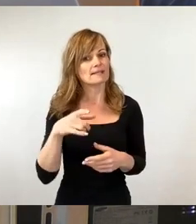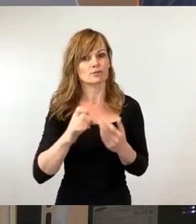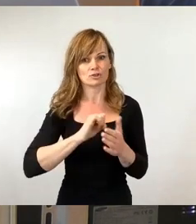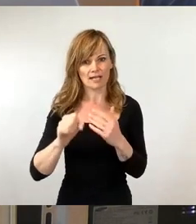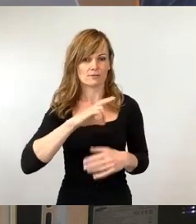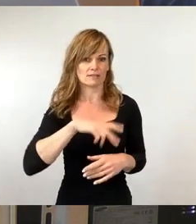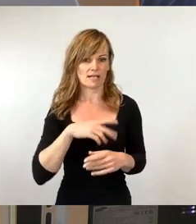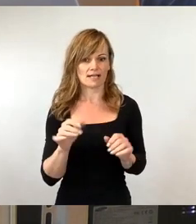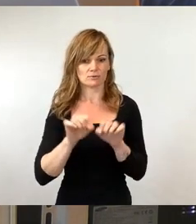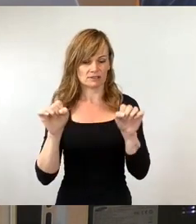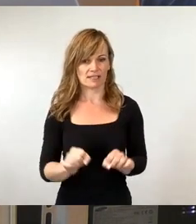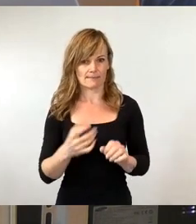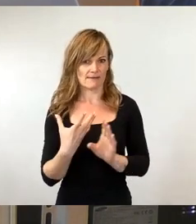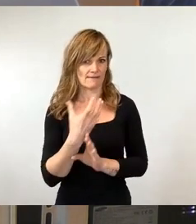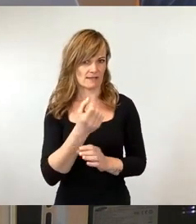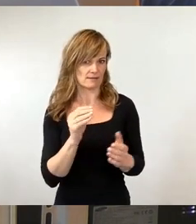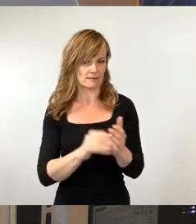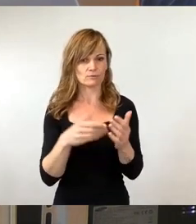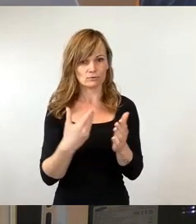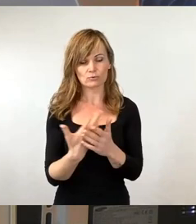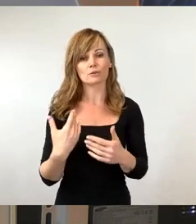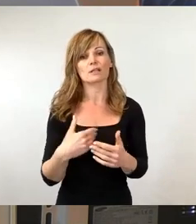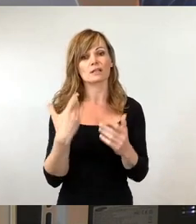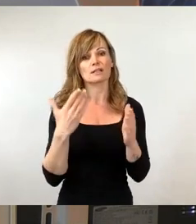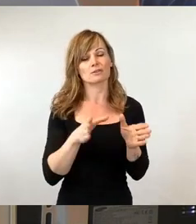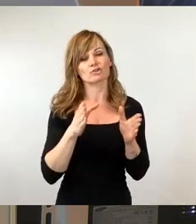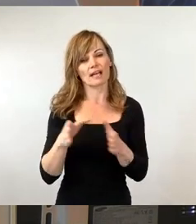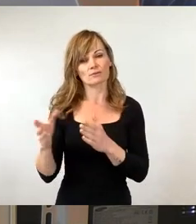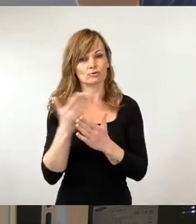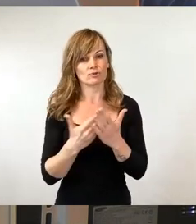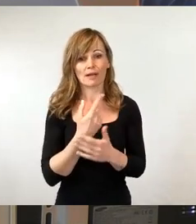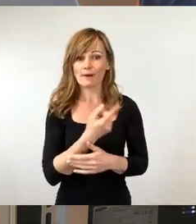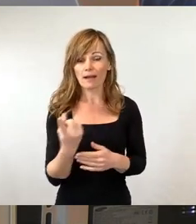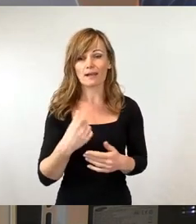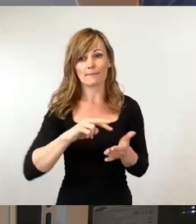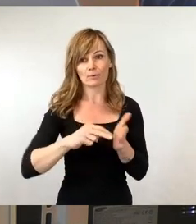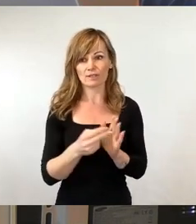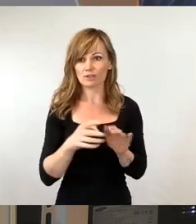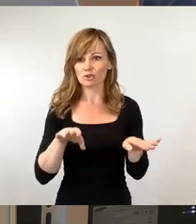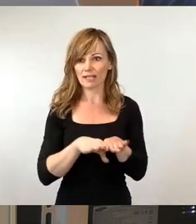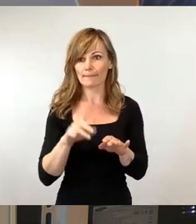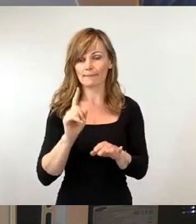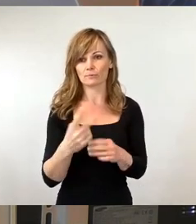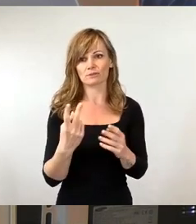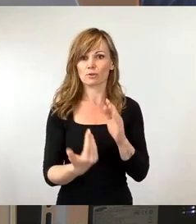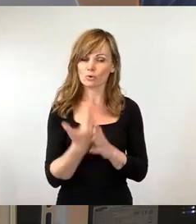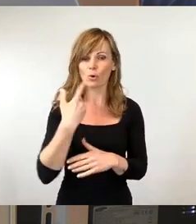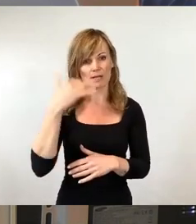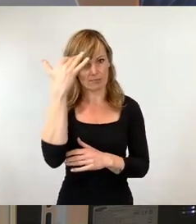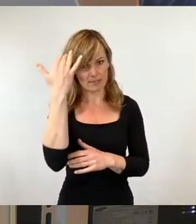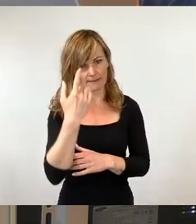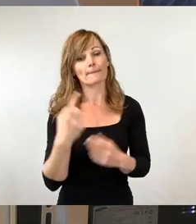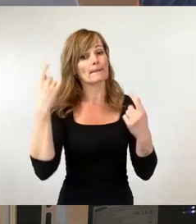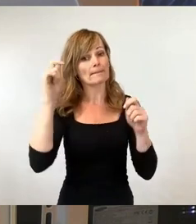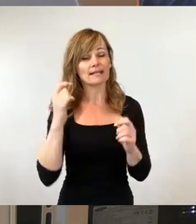Und das ist eine Statusbeschreibung, die auf allen politischen Ebenen dringend neu gedacht werden muss. In Berlin hat es teilweise schon stattgefunden. Herr Drews hat das